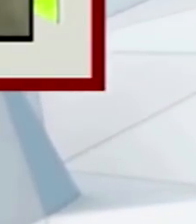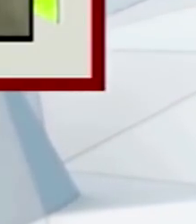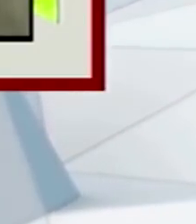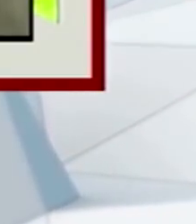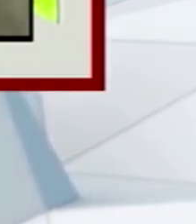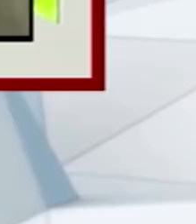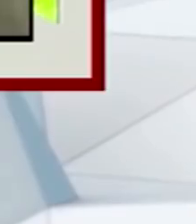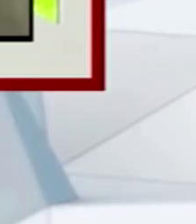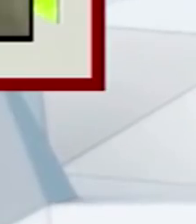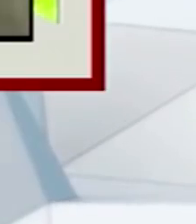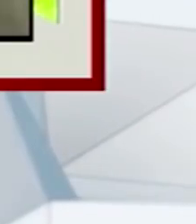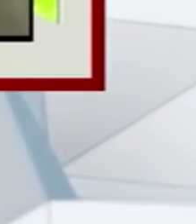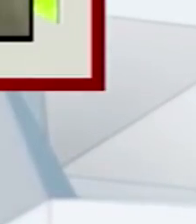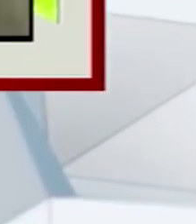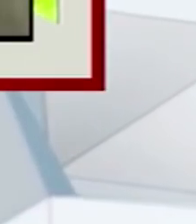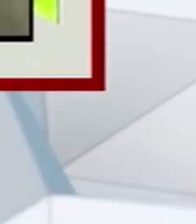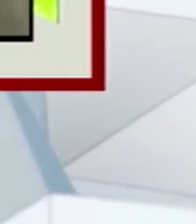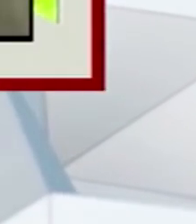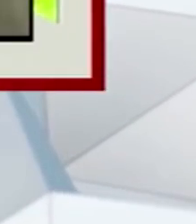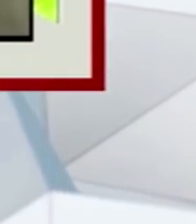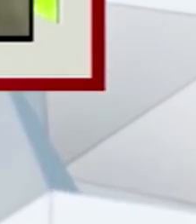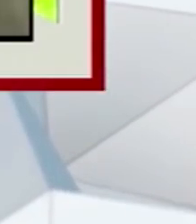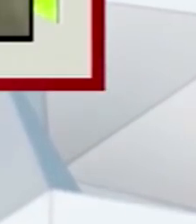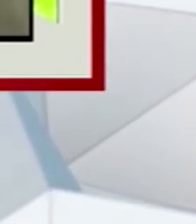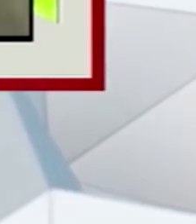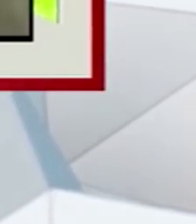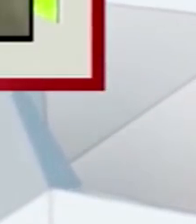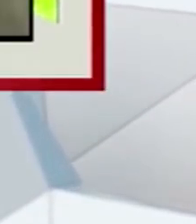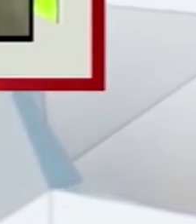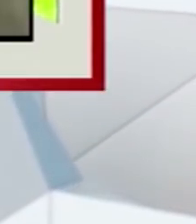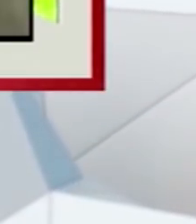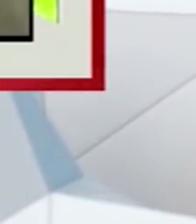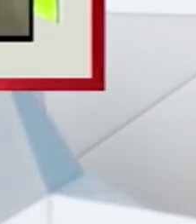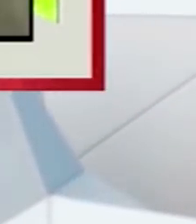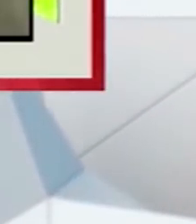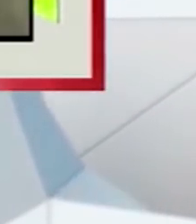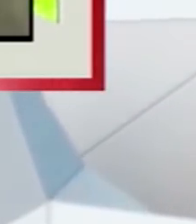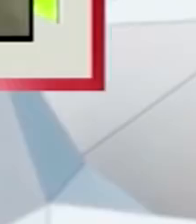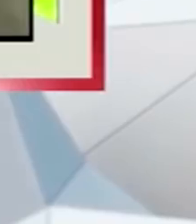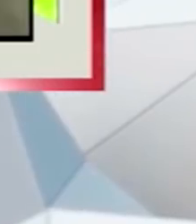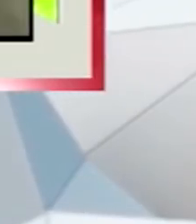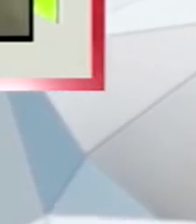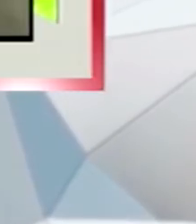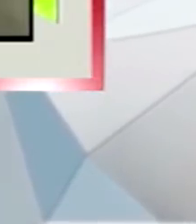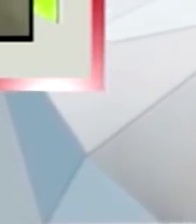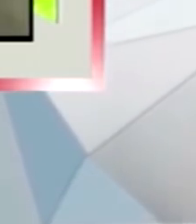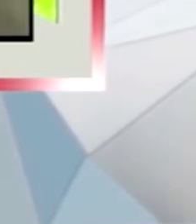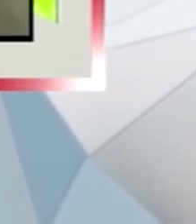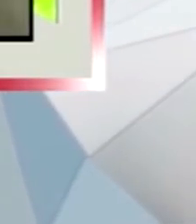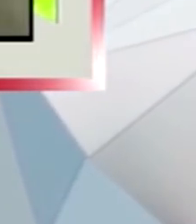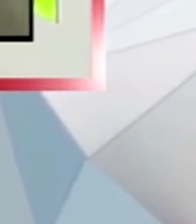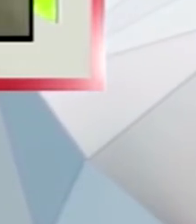паднафме у дупката и вероятно ќе одиме назад со години и години, но модно секо од нас ќе бара вината на другата